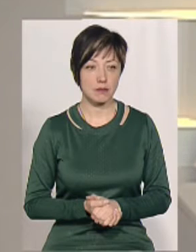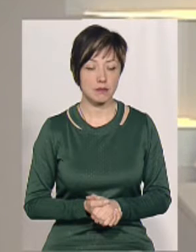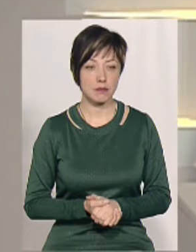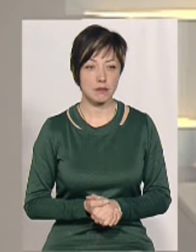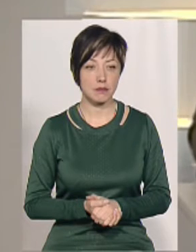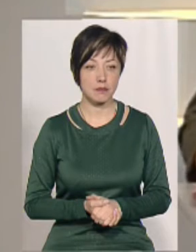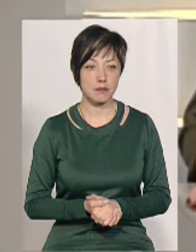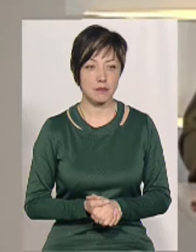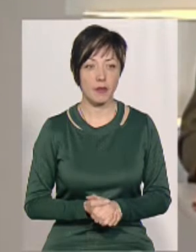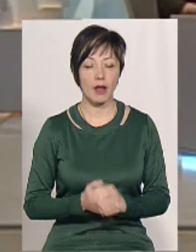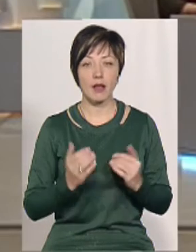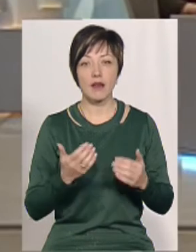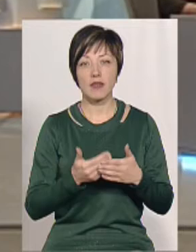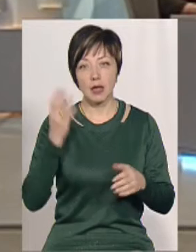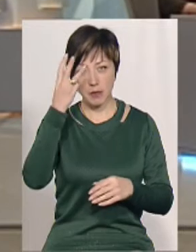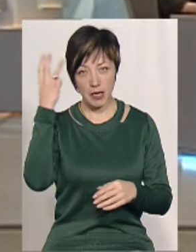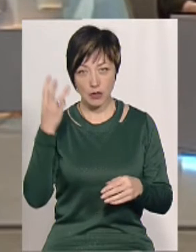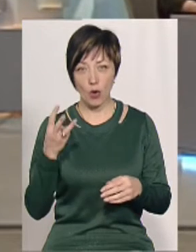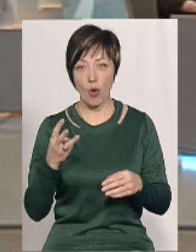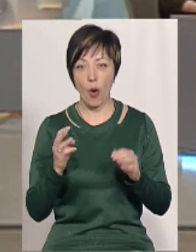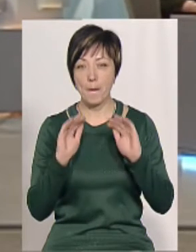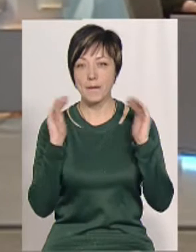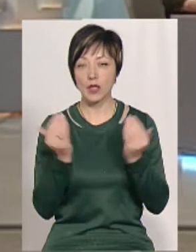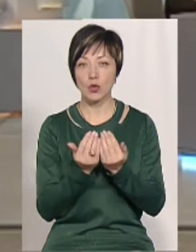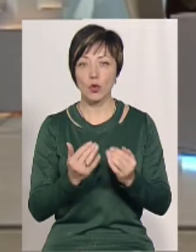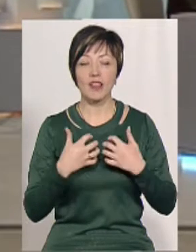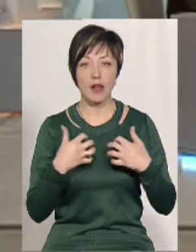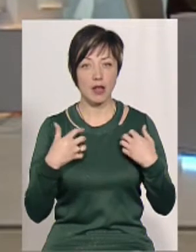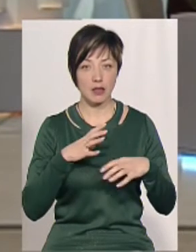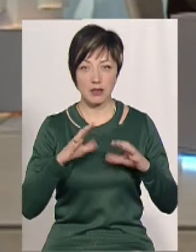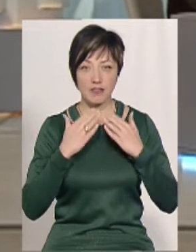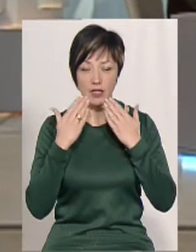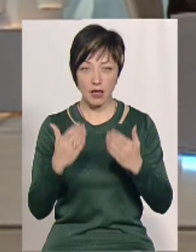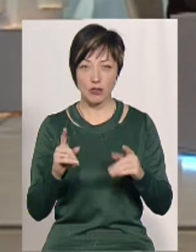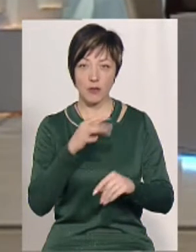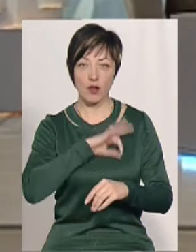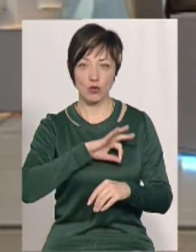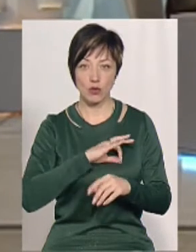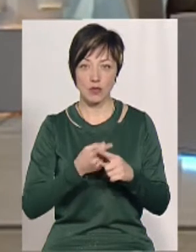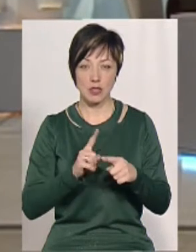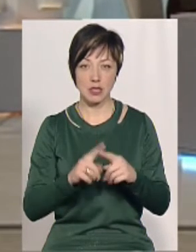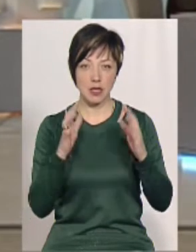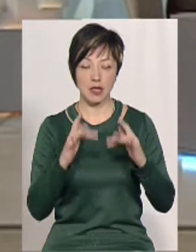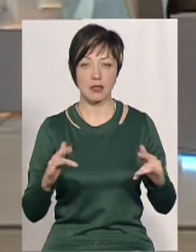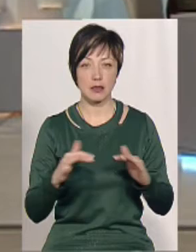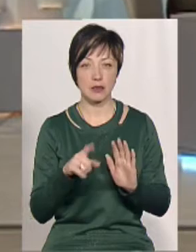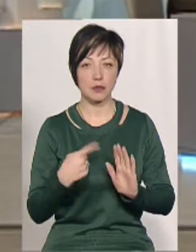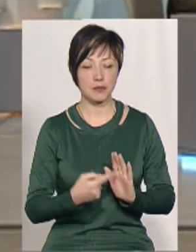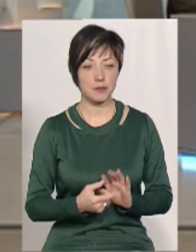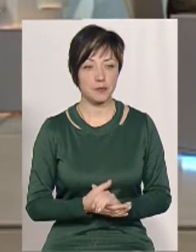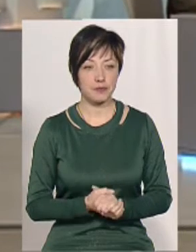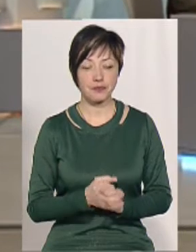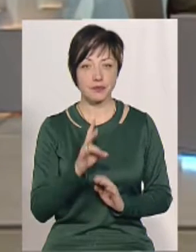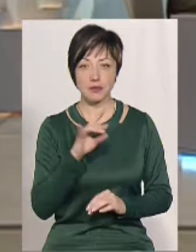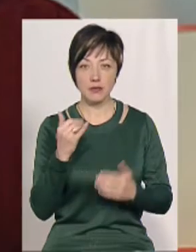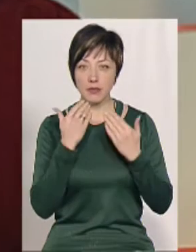Пані Тетяно, від Хмельницького притулку для тварин не надходила така ініціатива? Ви зверталися, щоб використовувати, можливо, перероблену ялинку?